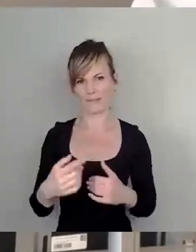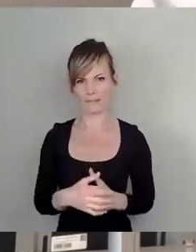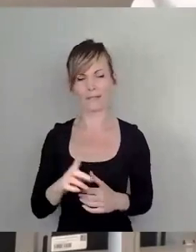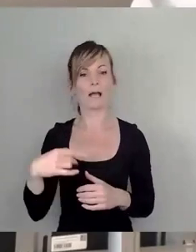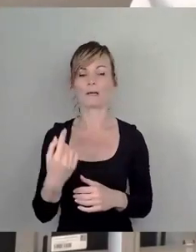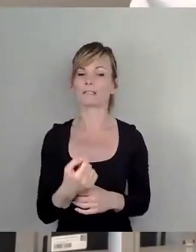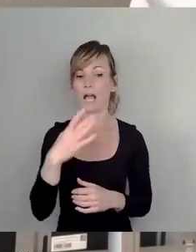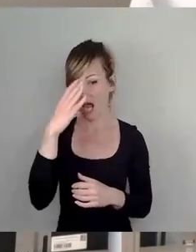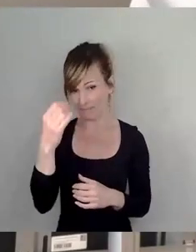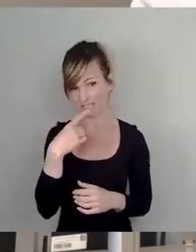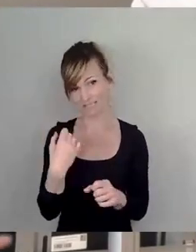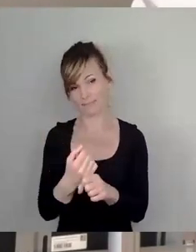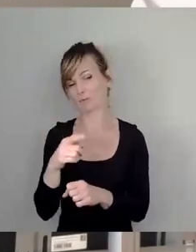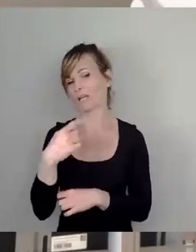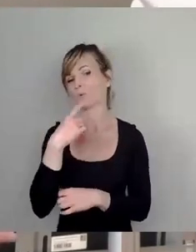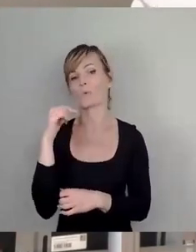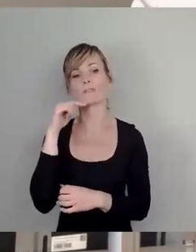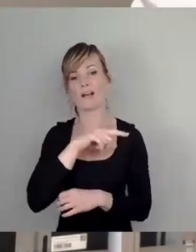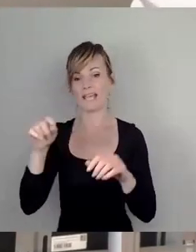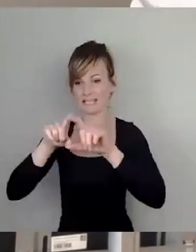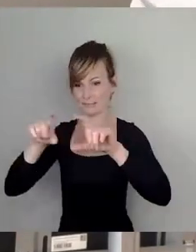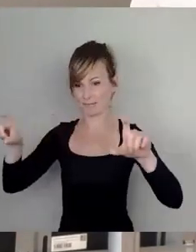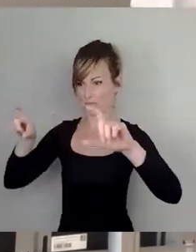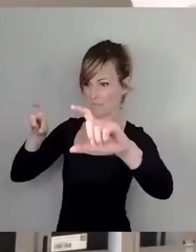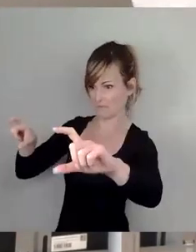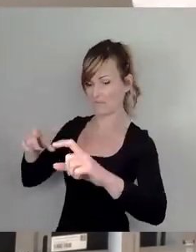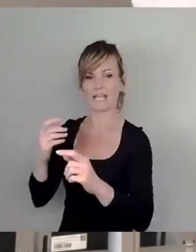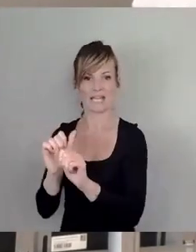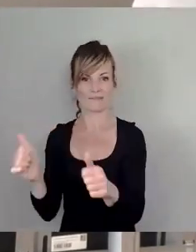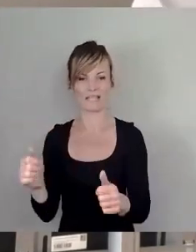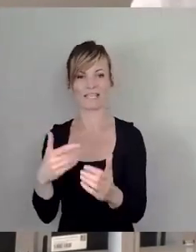nur wegen dieser rot-weißen Barke brauchen die